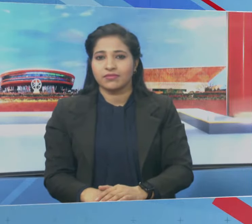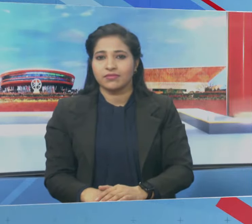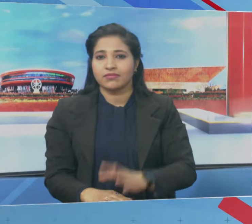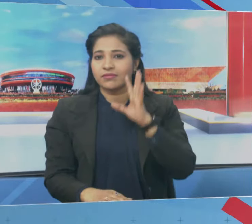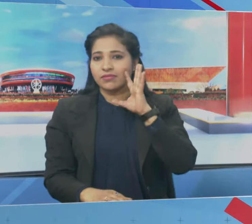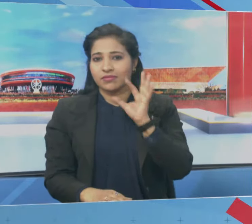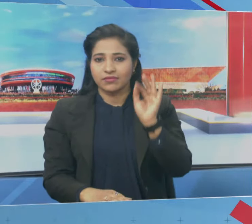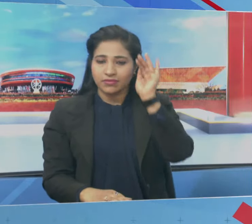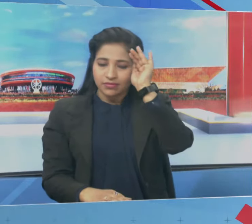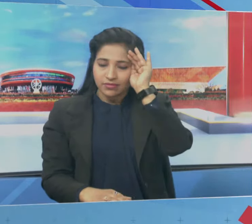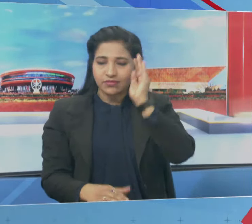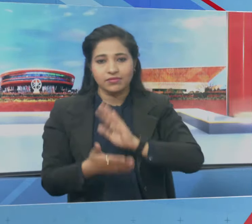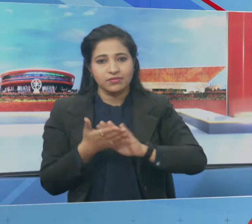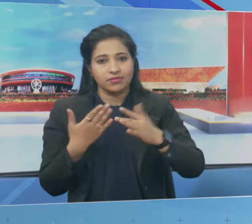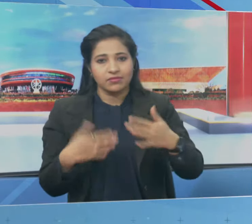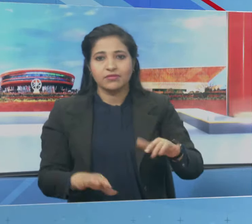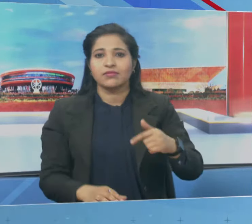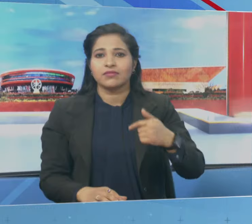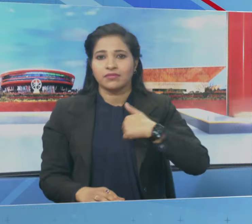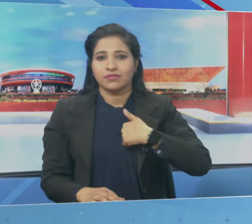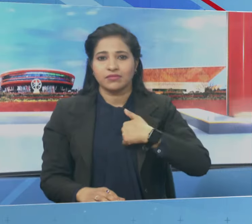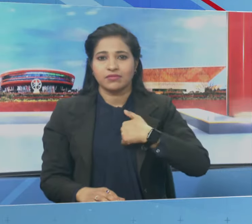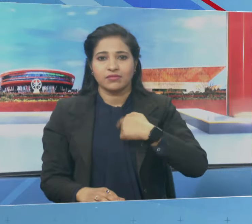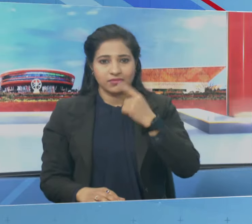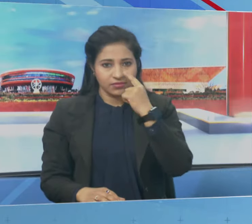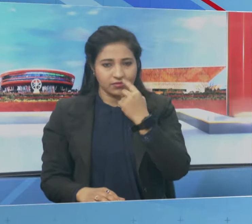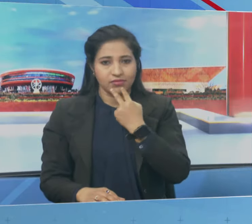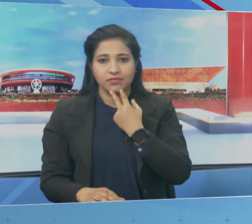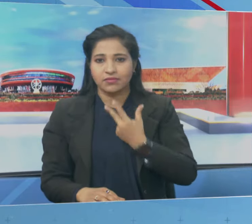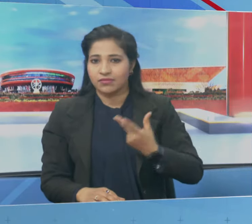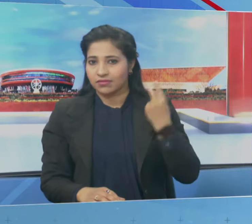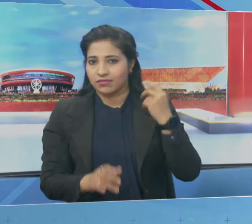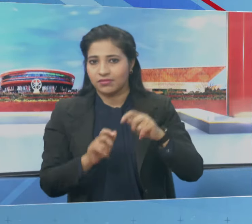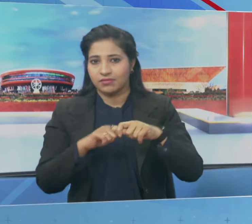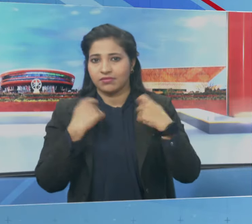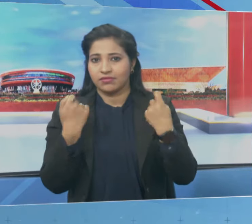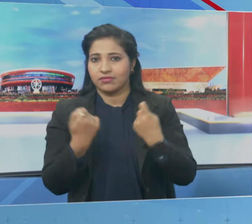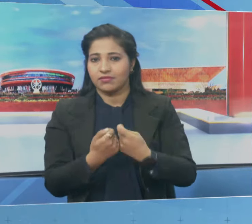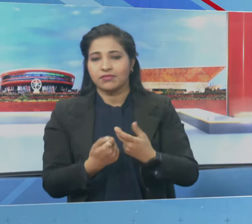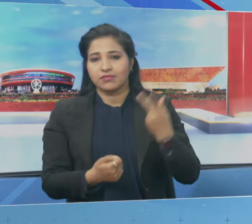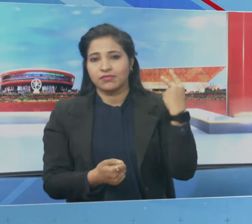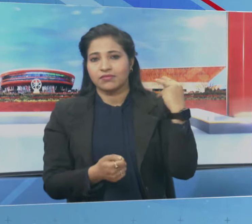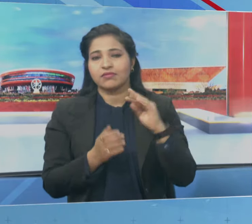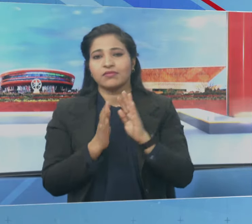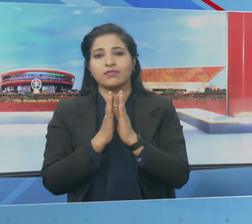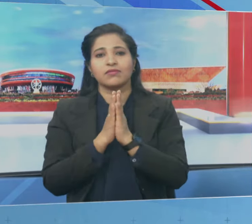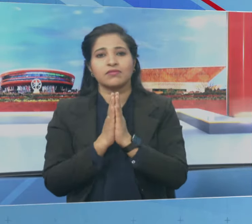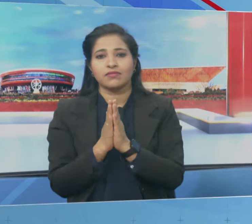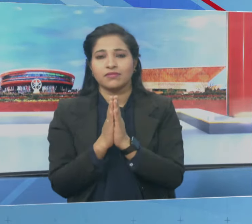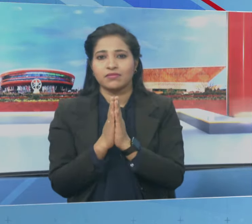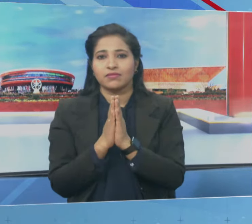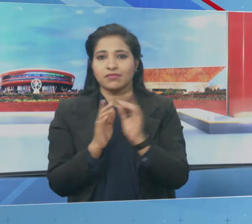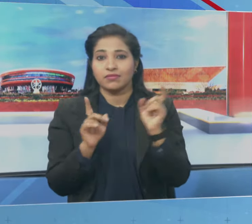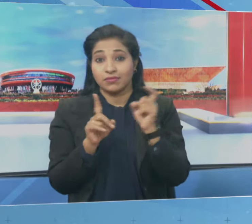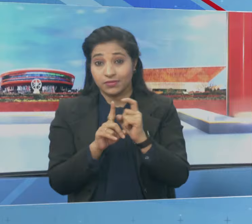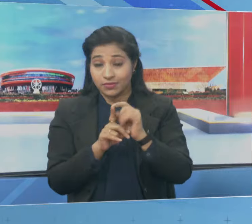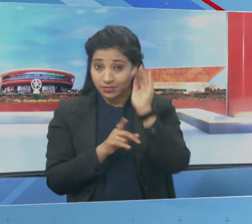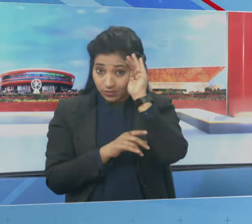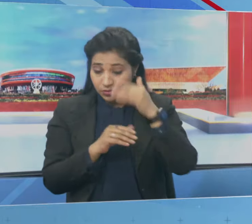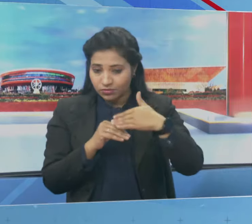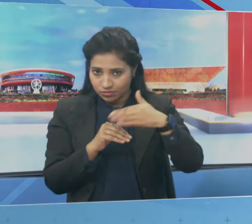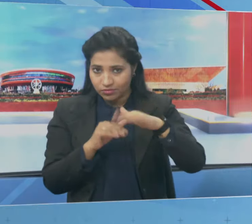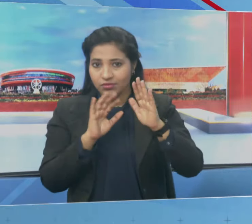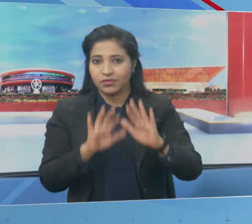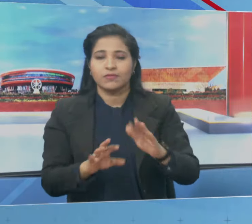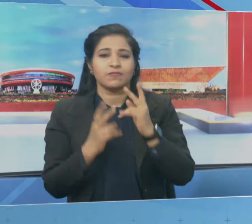इसी के साथ इस विशेश पुलिटिन में इतना ही मुझे और मेरी सहयोगी बीना सिंग के साथ हमारी पूरी टीम को दीजे अनुमती डीजे न्यूस पर खबरों का